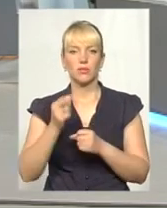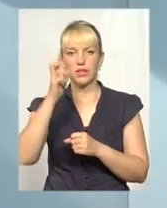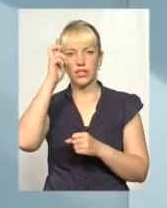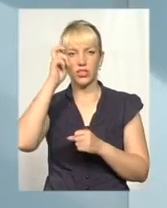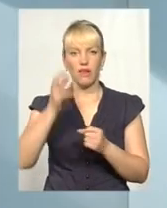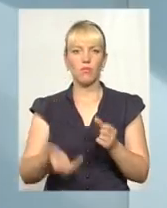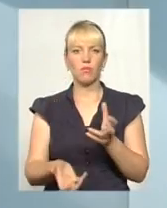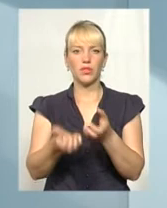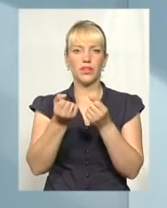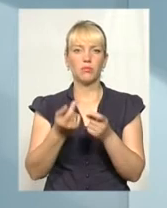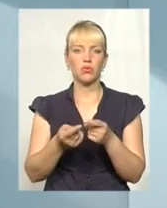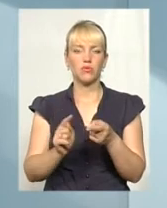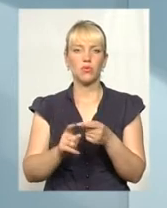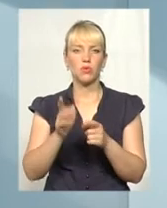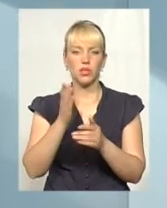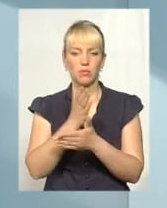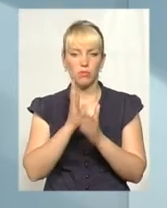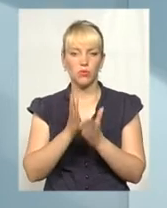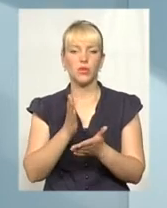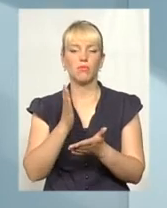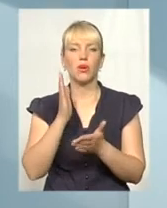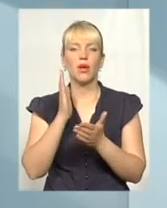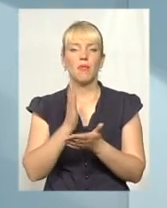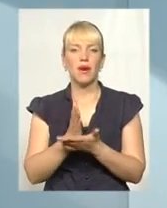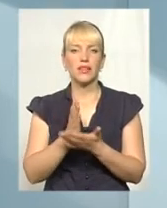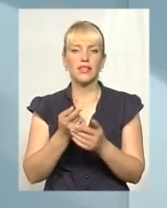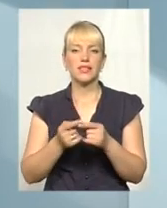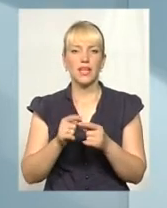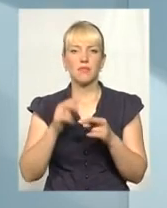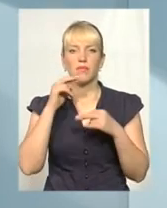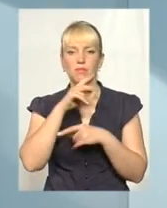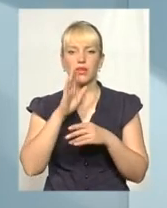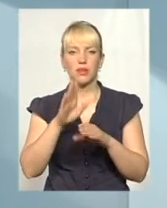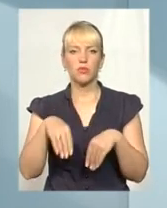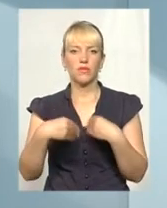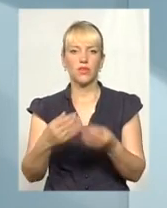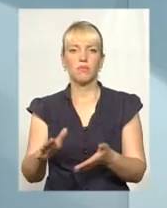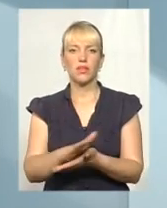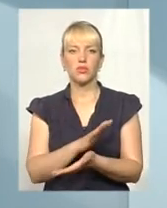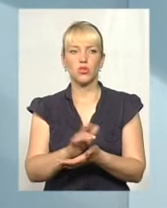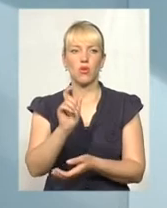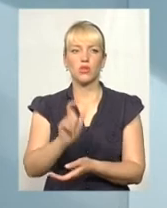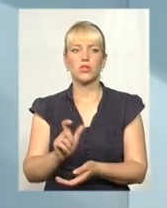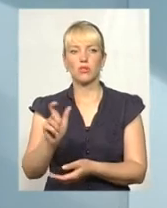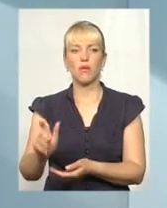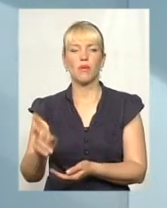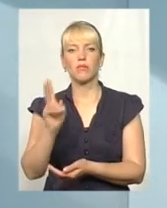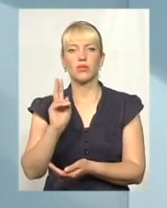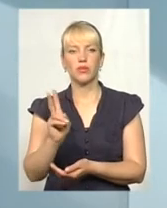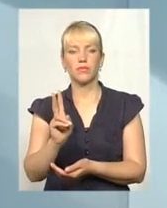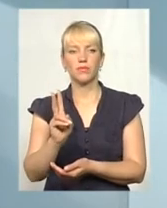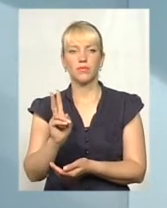підтримку в цьому і будемо мати даний препарат, який буде видаватися безкоштовно тим особам з